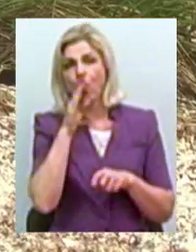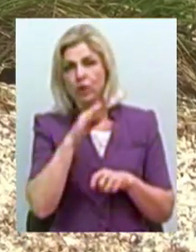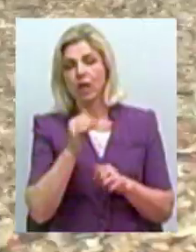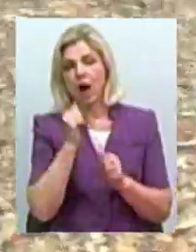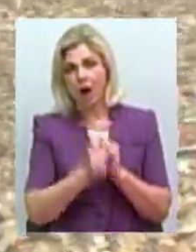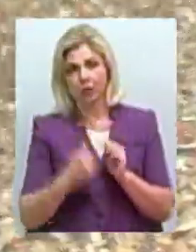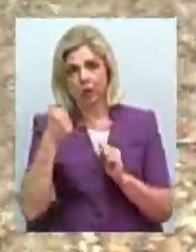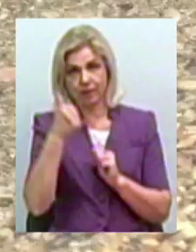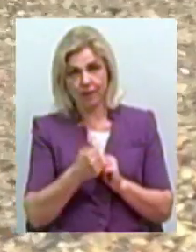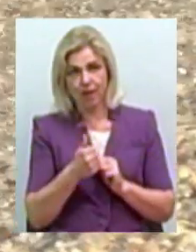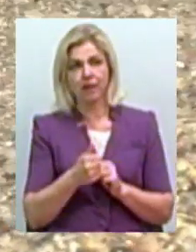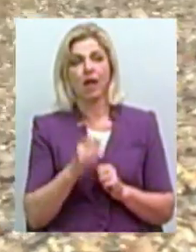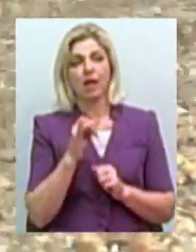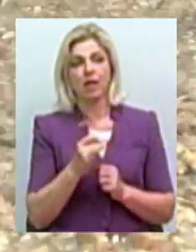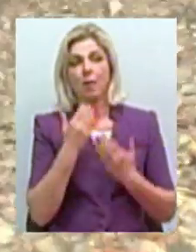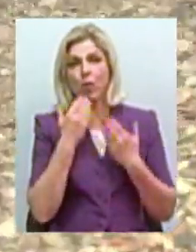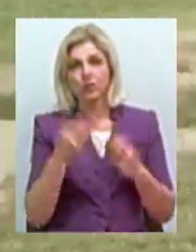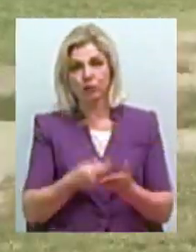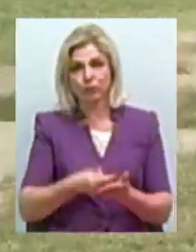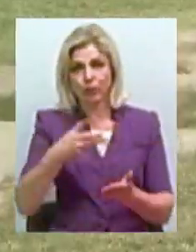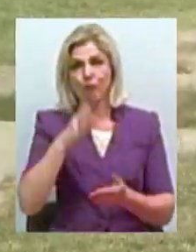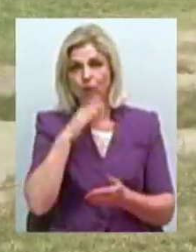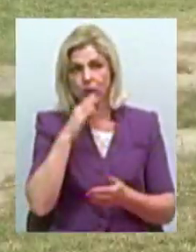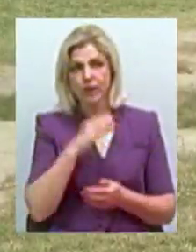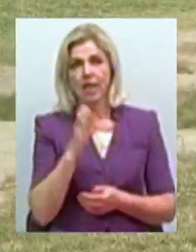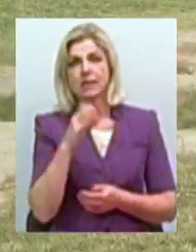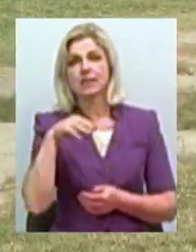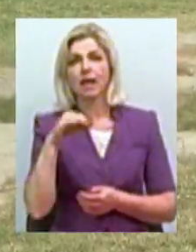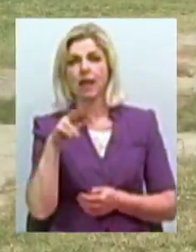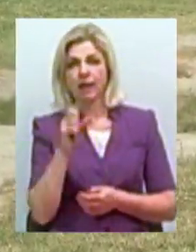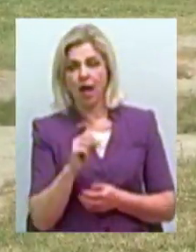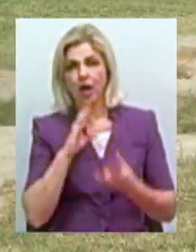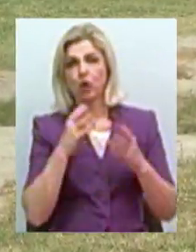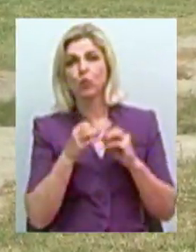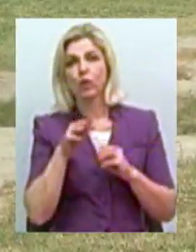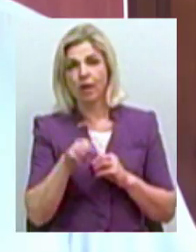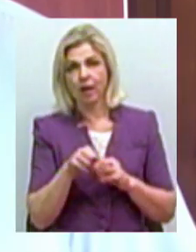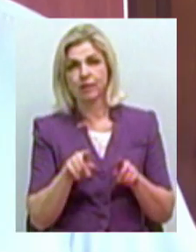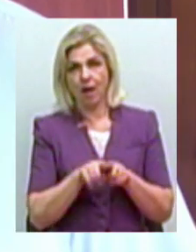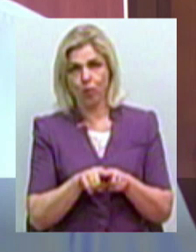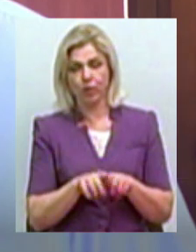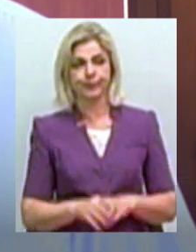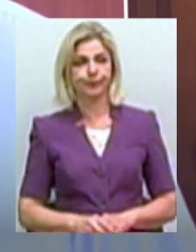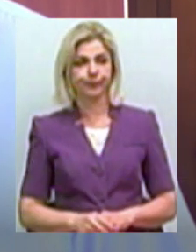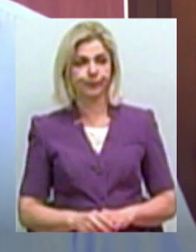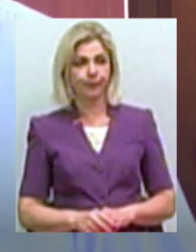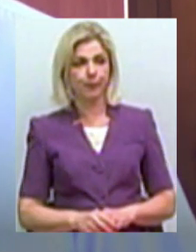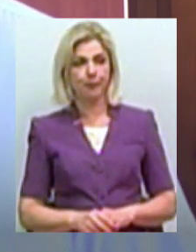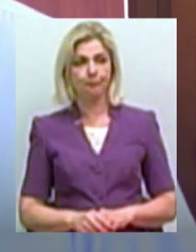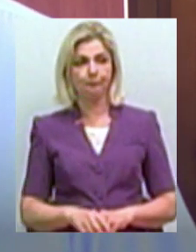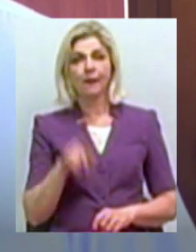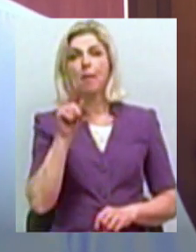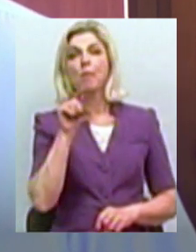щотижня. Після крайнього забору в зоні відпочинку Стрілка результати такі. Понеділок ми виявили